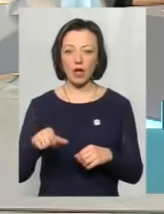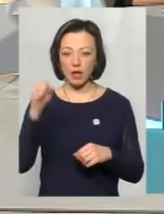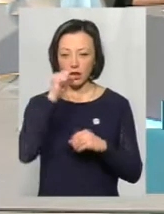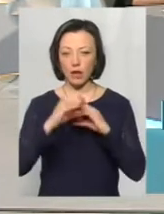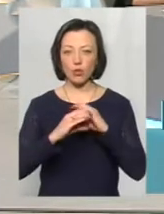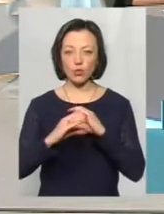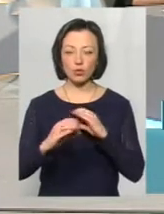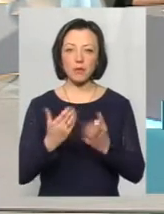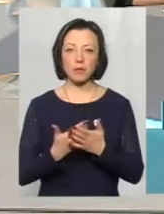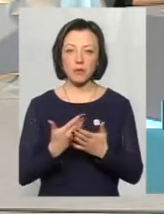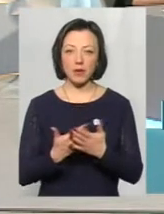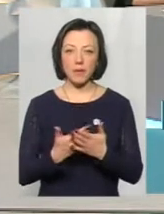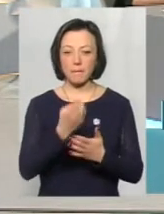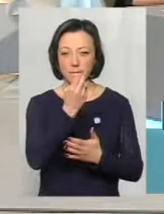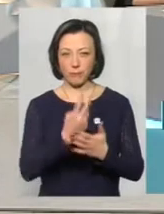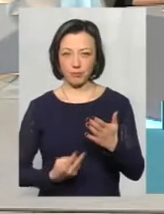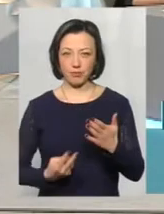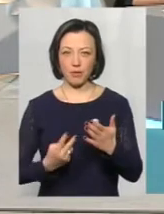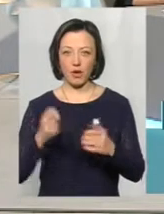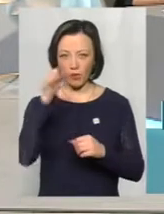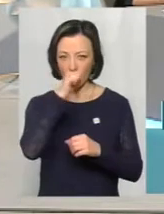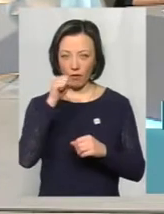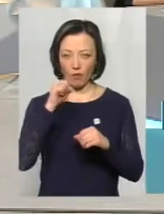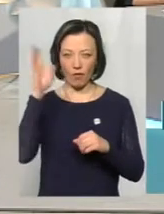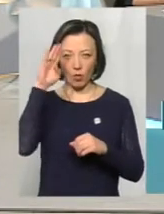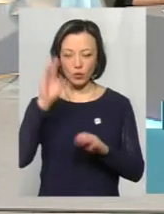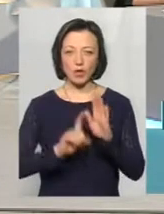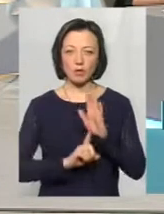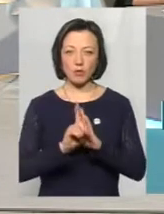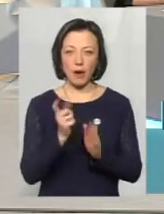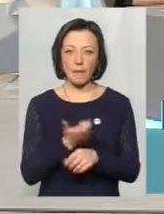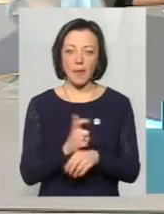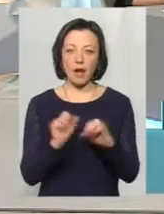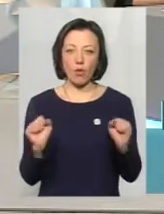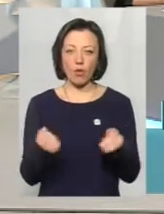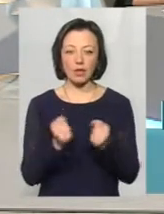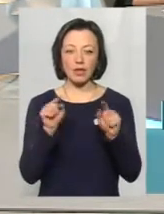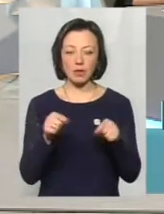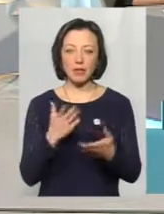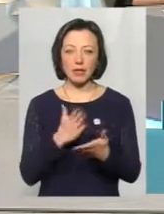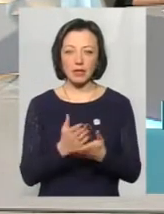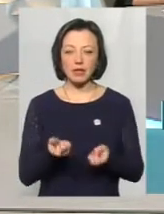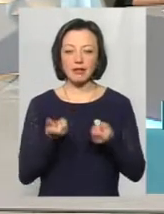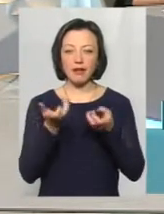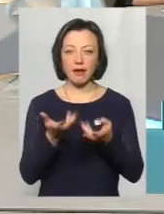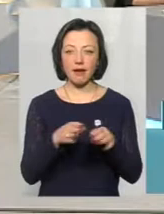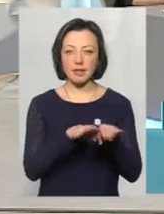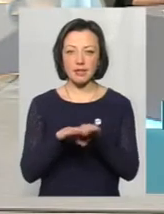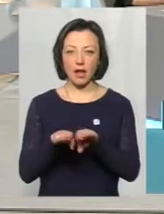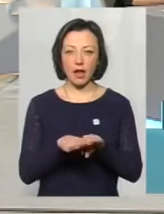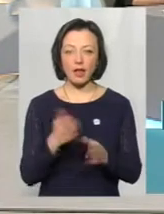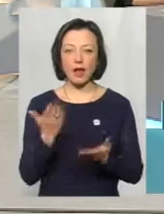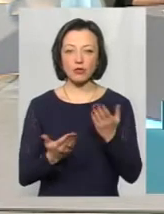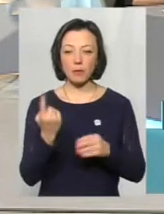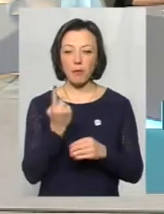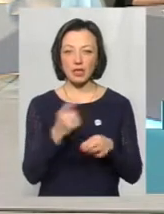при падінні у крижану воду наступає переохолодження. Там теж є декілька стадій. Якщо на